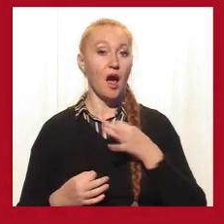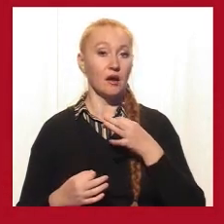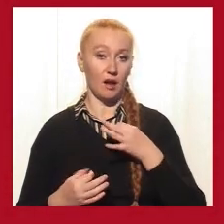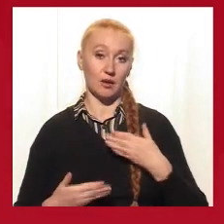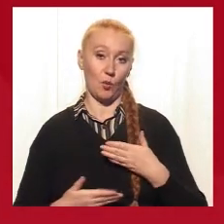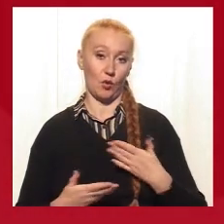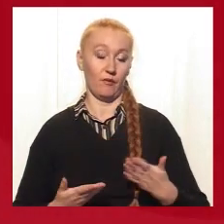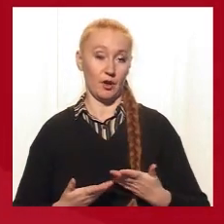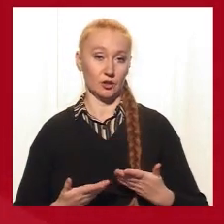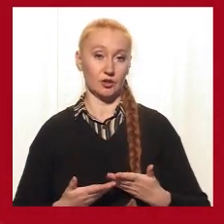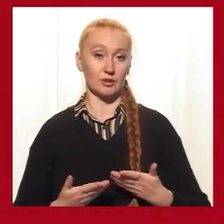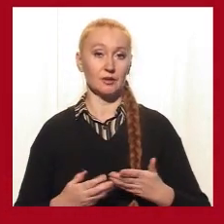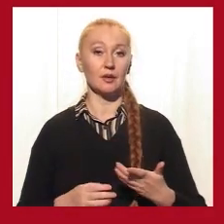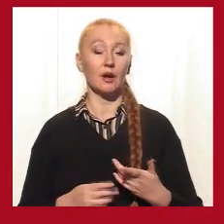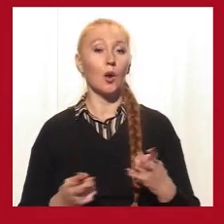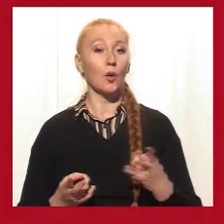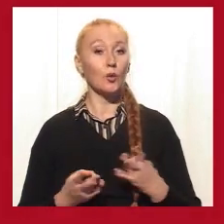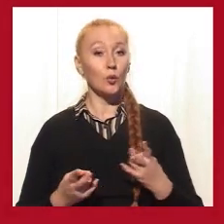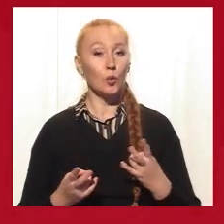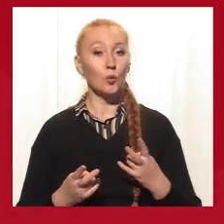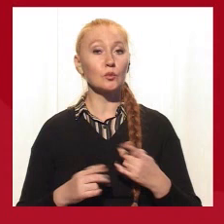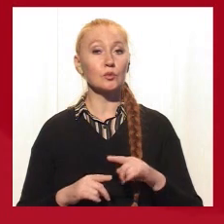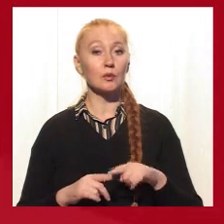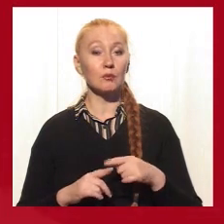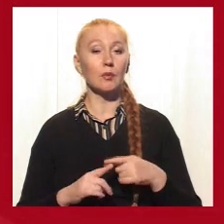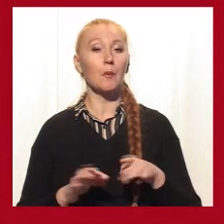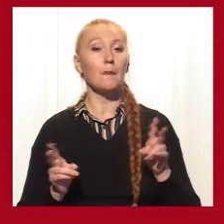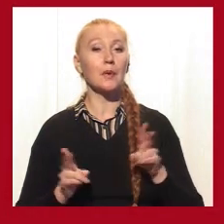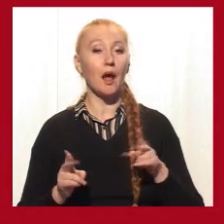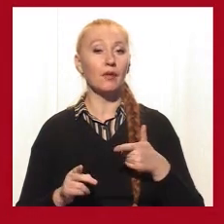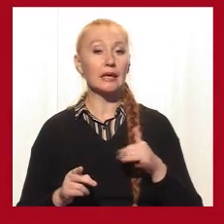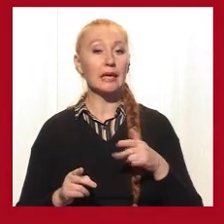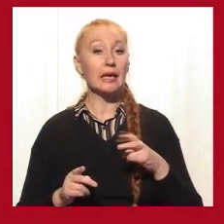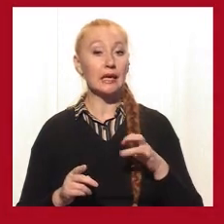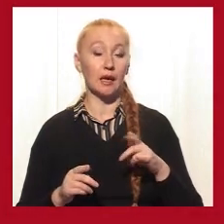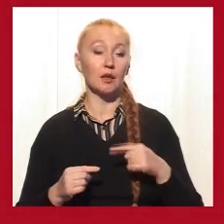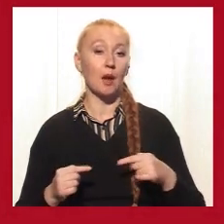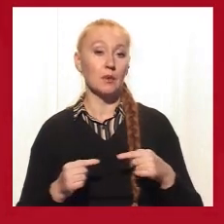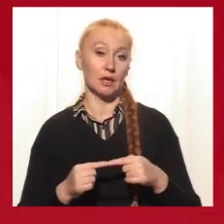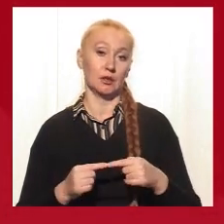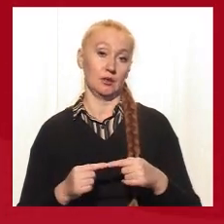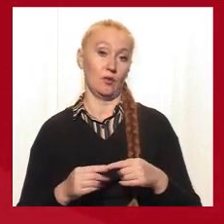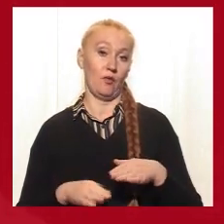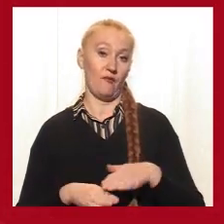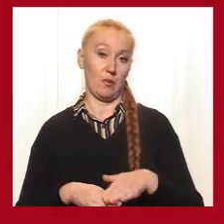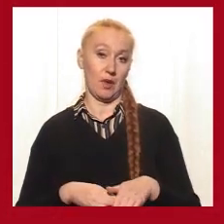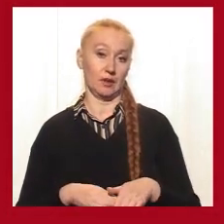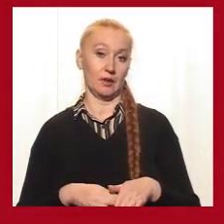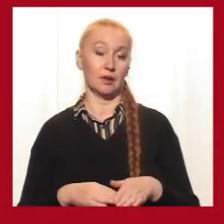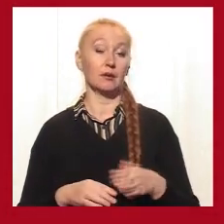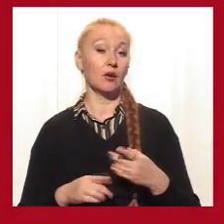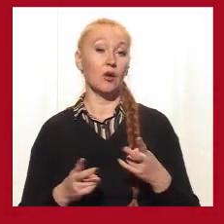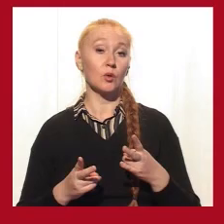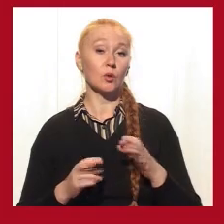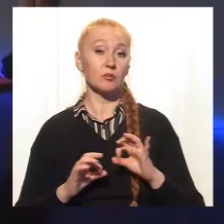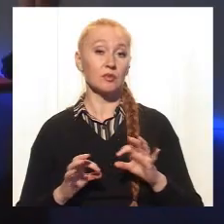половя життя. І що потрібно гигінічні правила зробити вирішення, вирішення. Об цьому